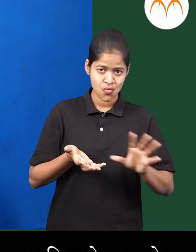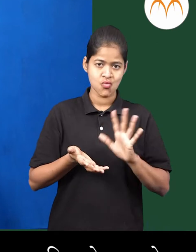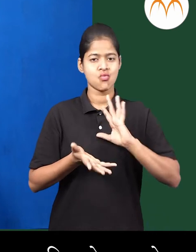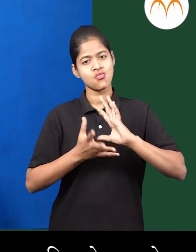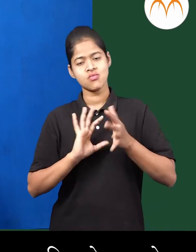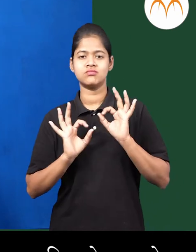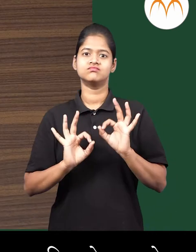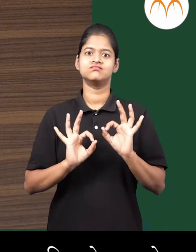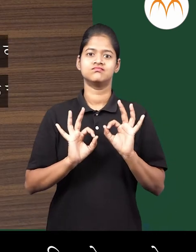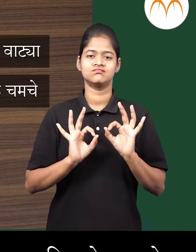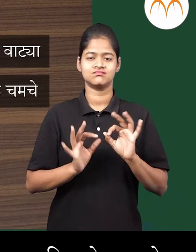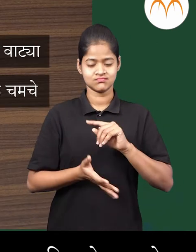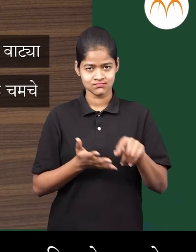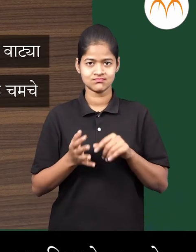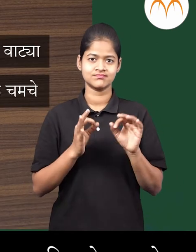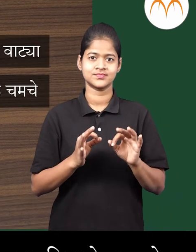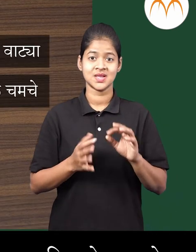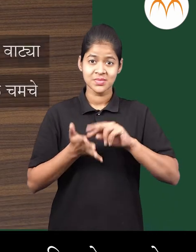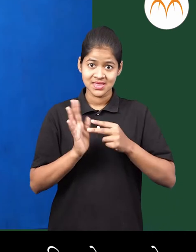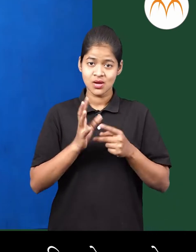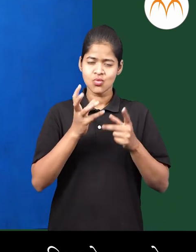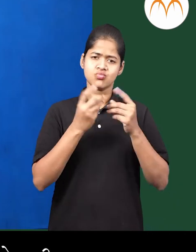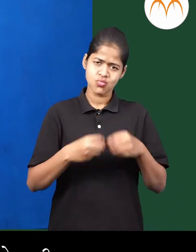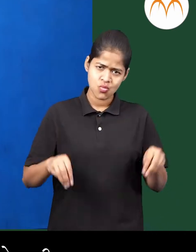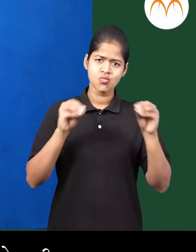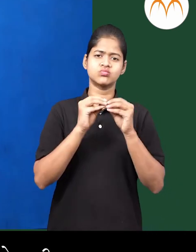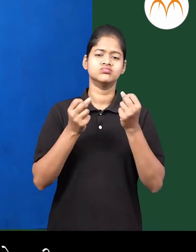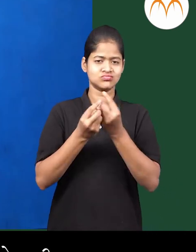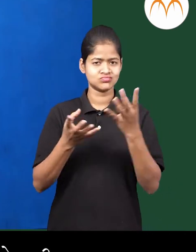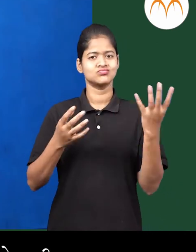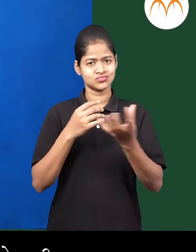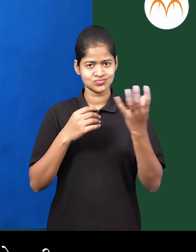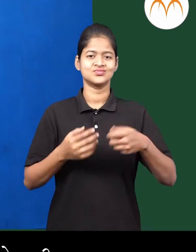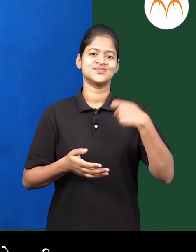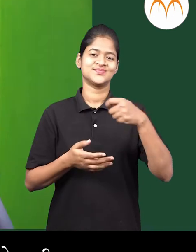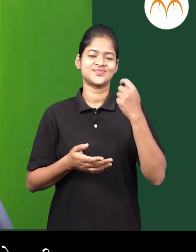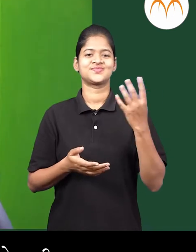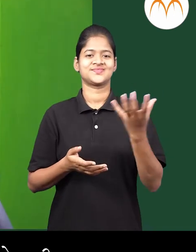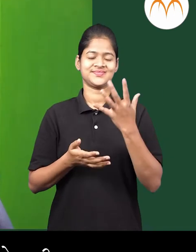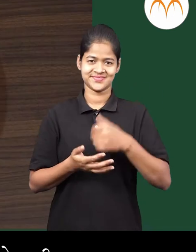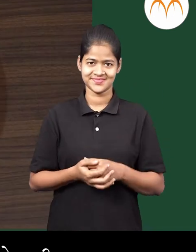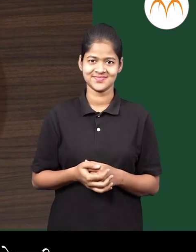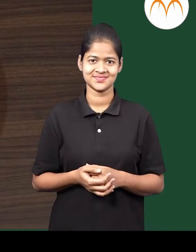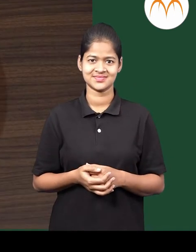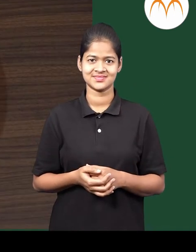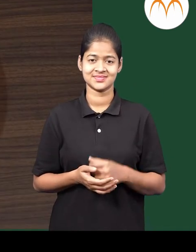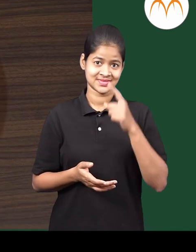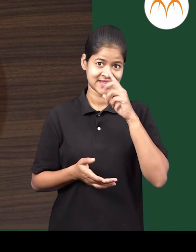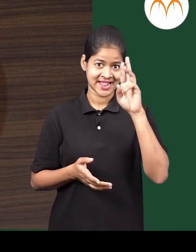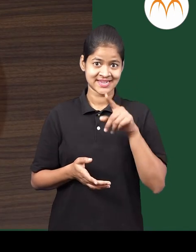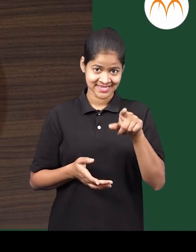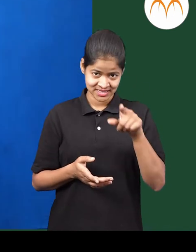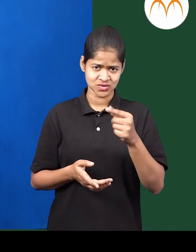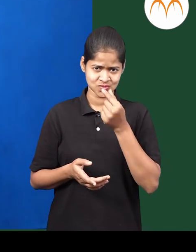अनेक समसे ? राधा, तुला गोली हव हवी आगा ? वह गे ?